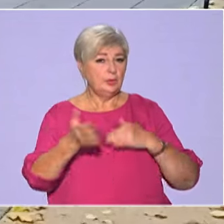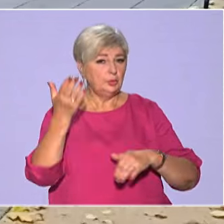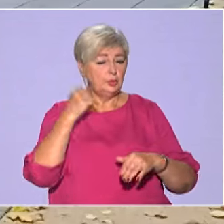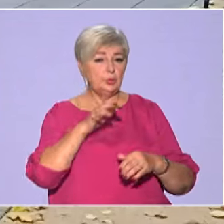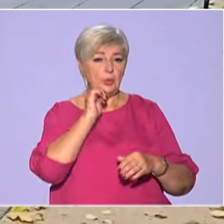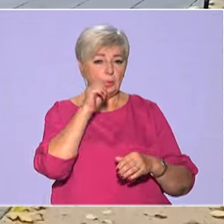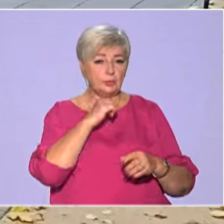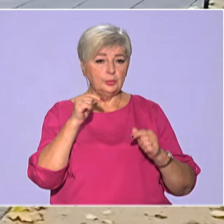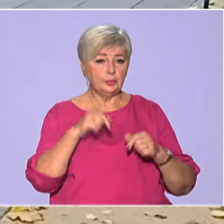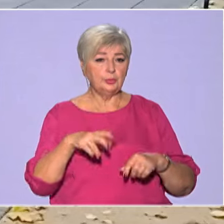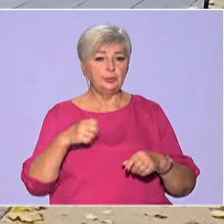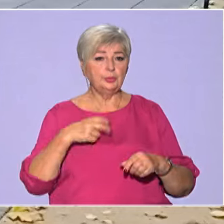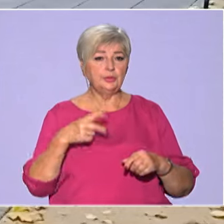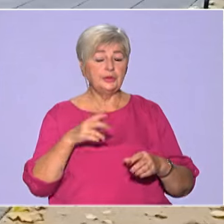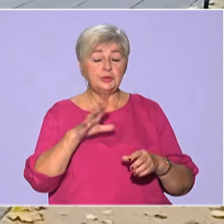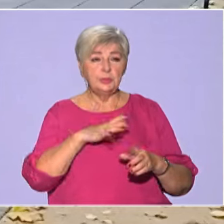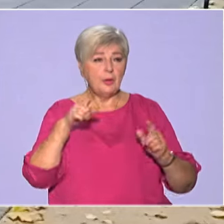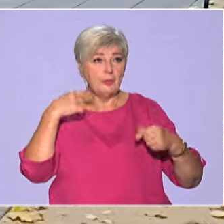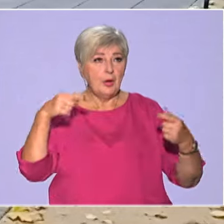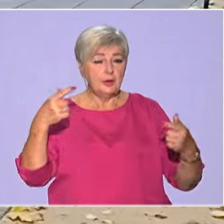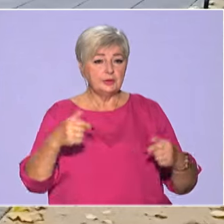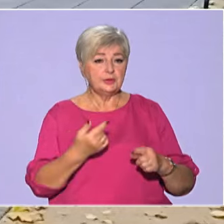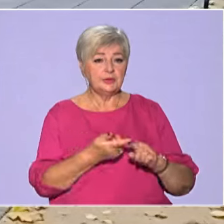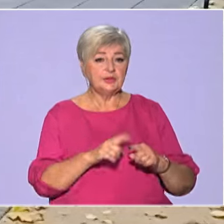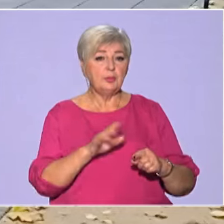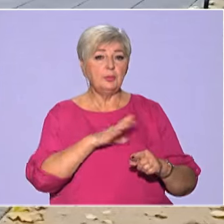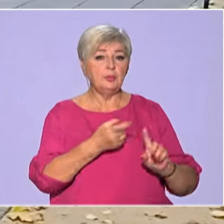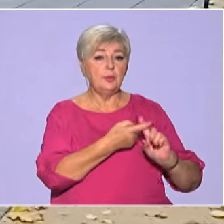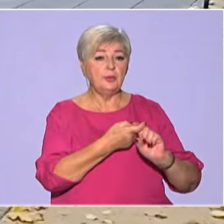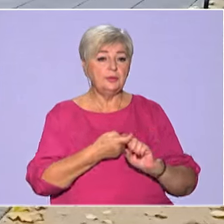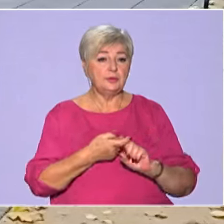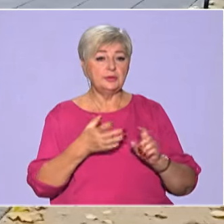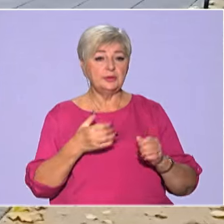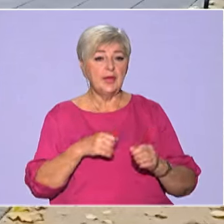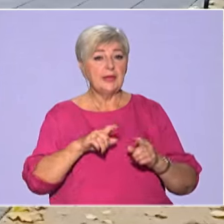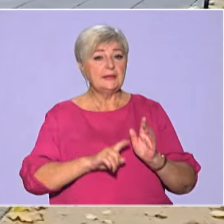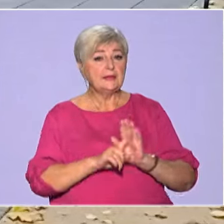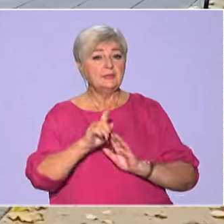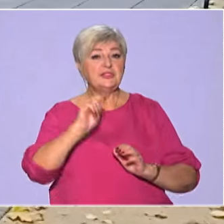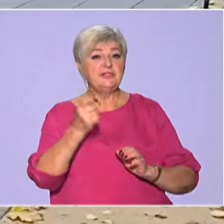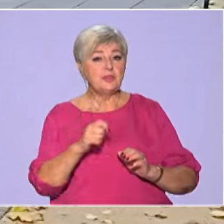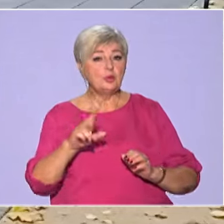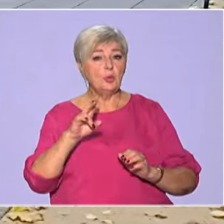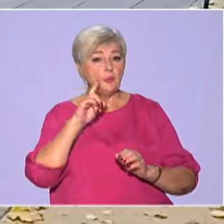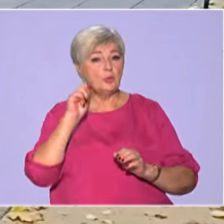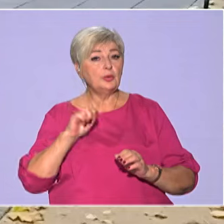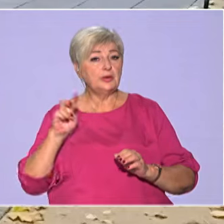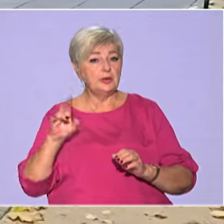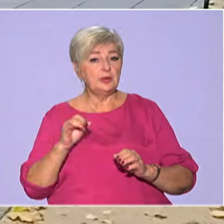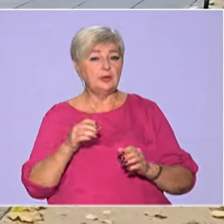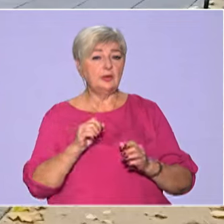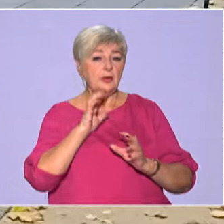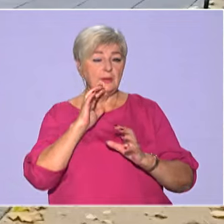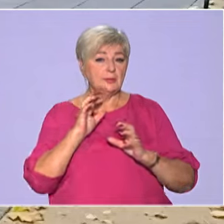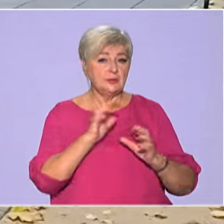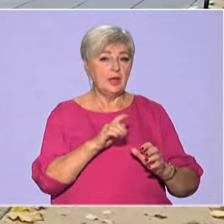тут у Франції був ажіотаж справжній. Це було пов'язано з тим, що з війною в Україні. Адже проблеми з газопостачанням, закупкою